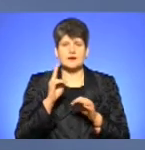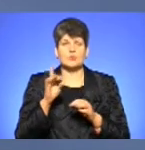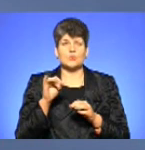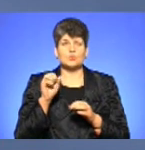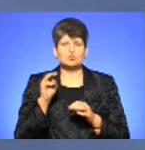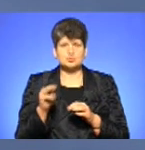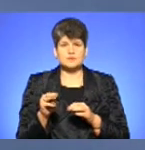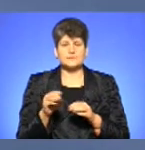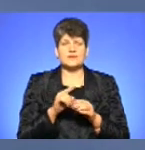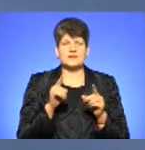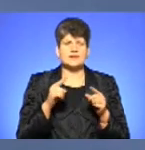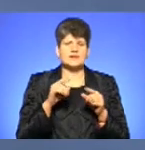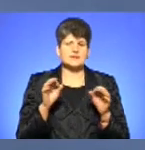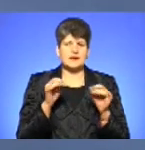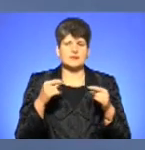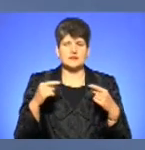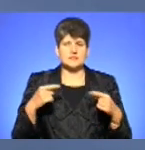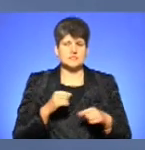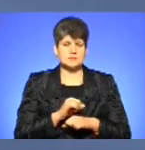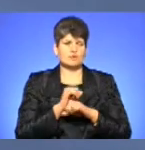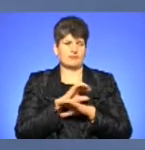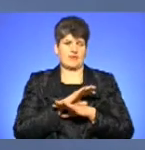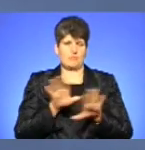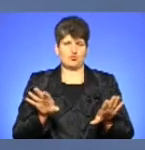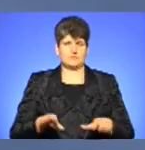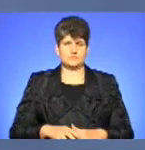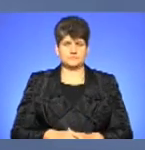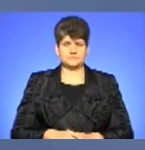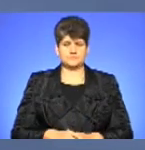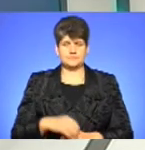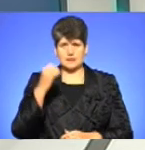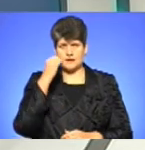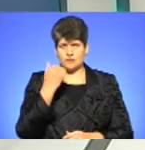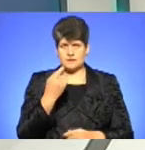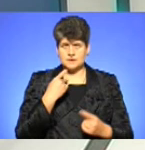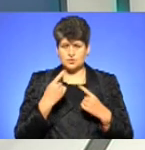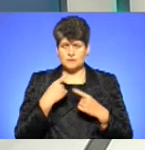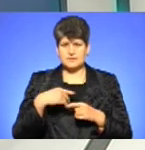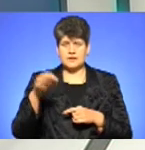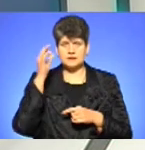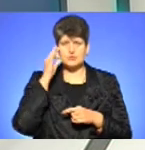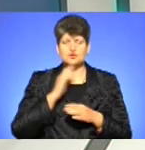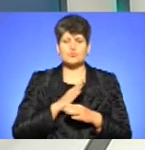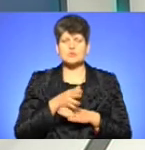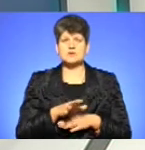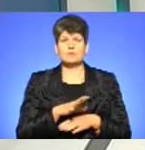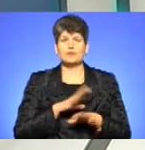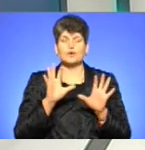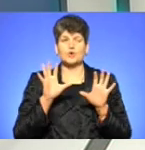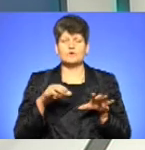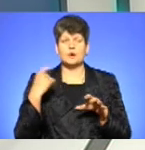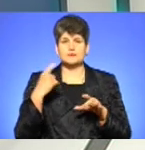і ніяких інших спротивів у нас навіть не могли б бути. Дуже дякую вам за розмову. Нагадаю, що в гостях в нас був голова